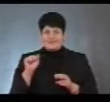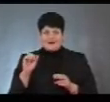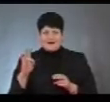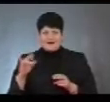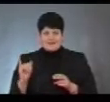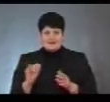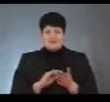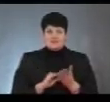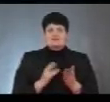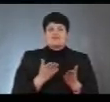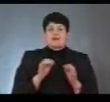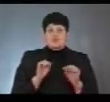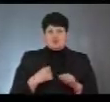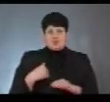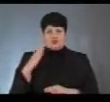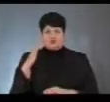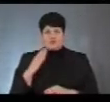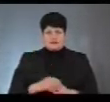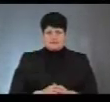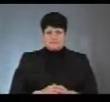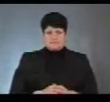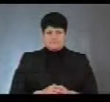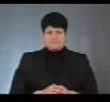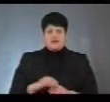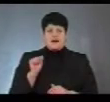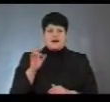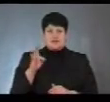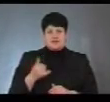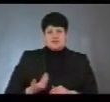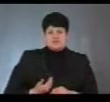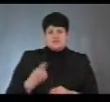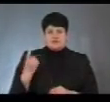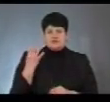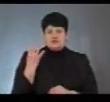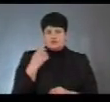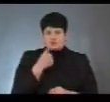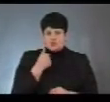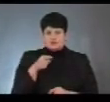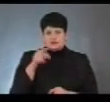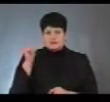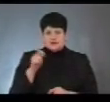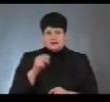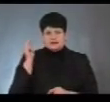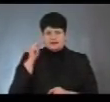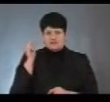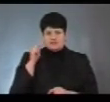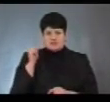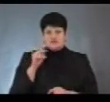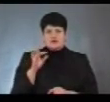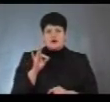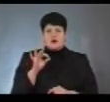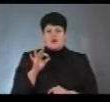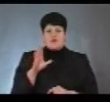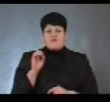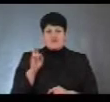власне, де я можу проголосувати. Анна Солонська у Харкові мешкає четвертий рік. Сюди приїхала навчатися з окупованих ровеньків, це на